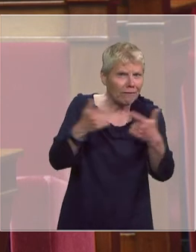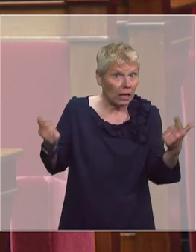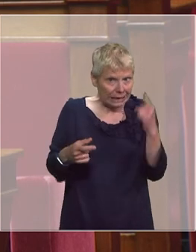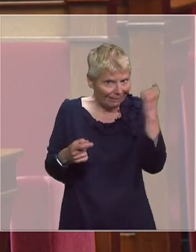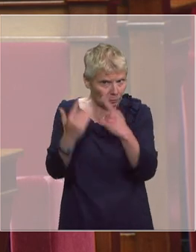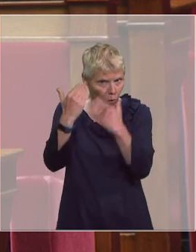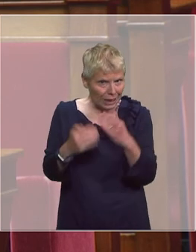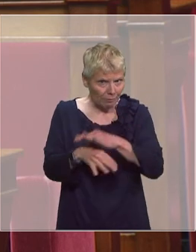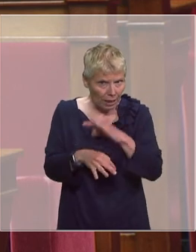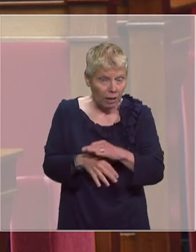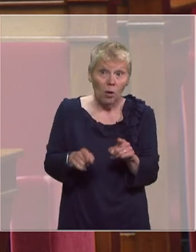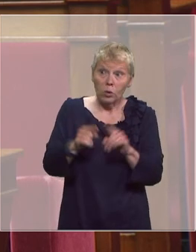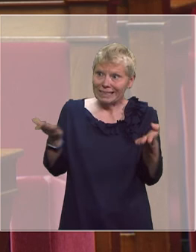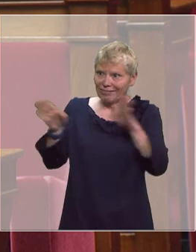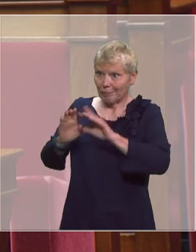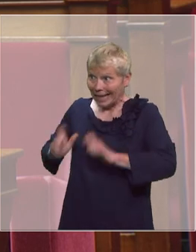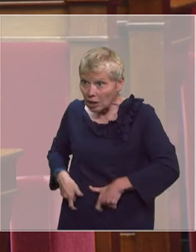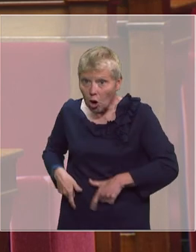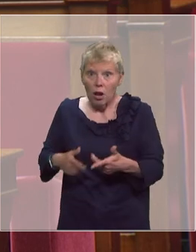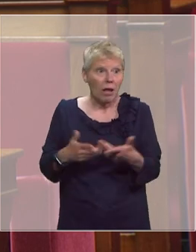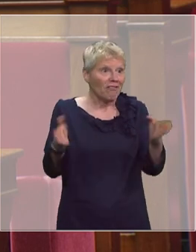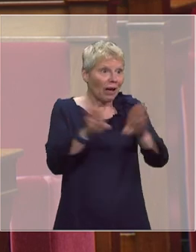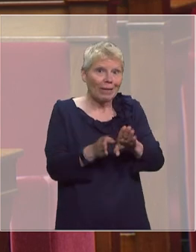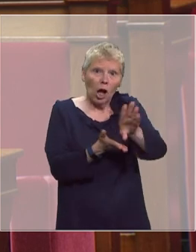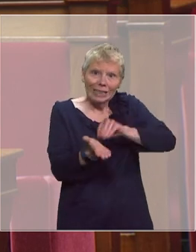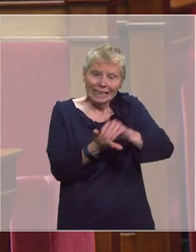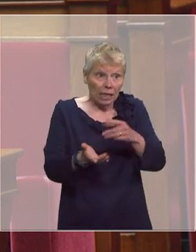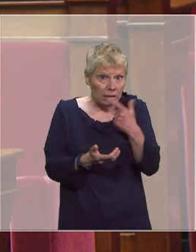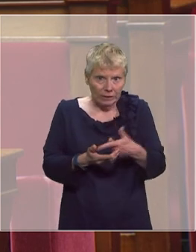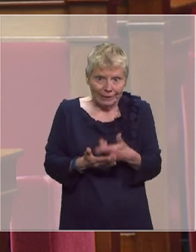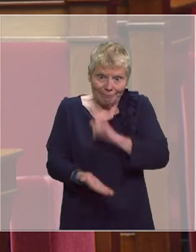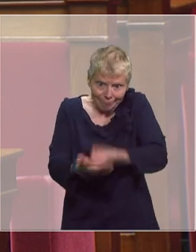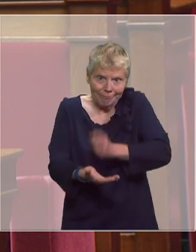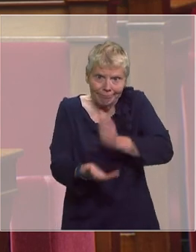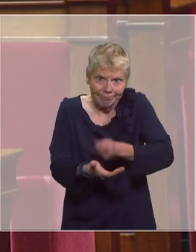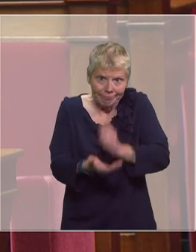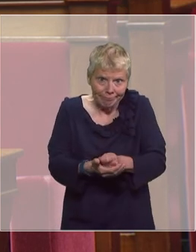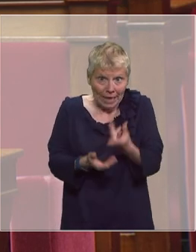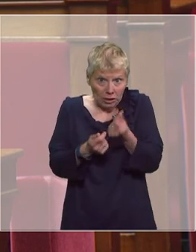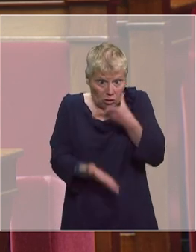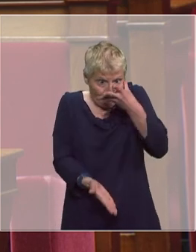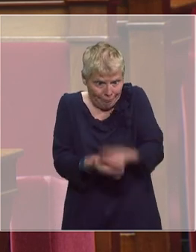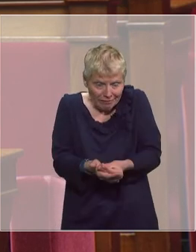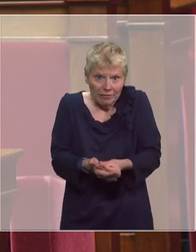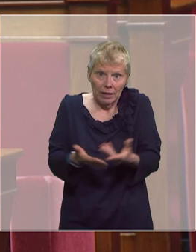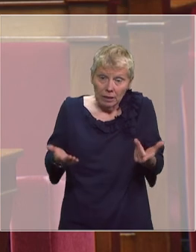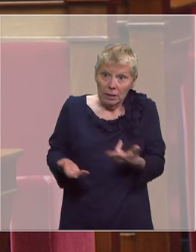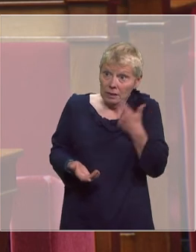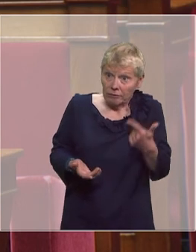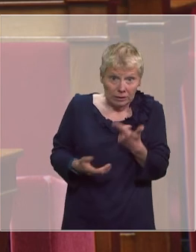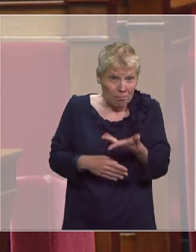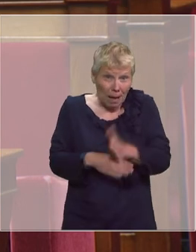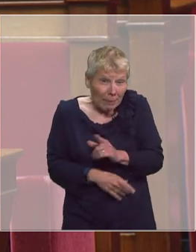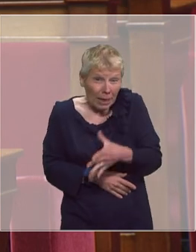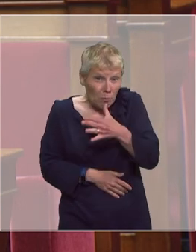des écoles et des cantines rajoute, elle, au panier de course de familles déjà bien modestes, alors même que le suivi des classes à distance pénalise les familles n'étant pas équipées ou en